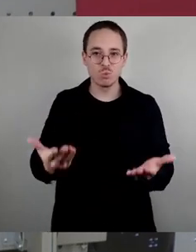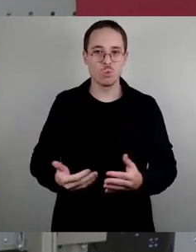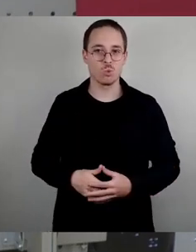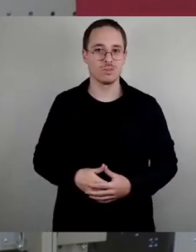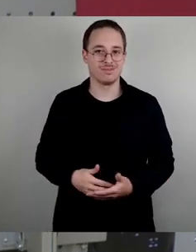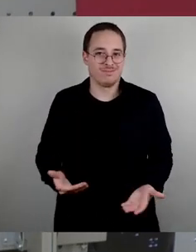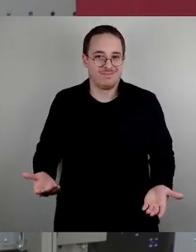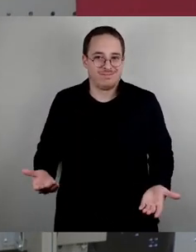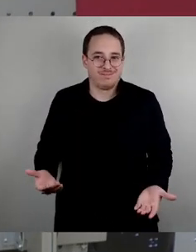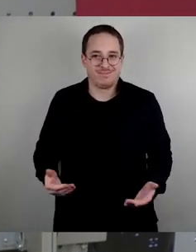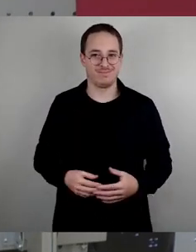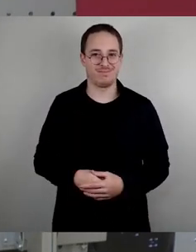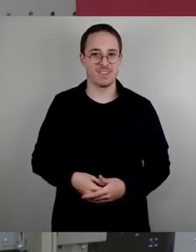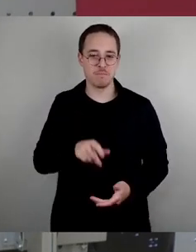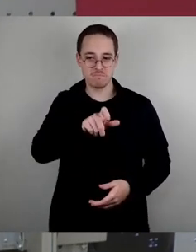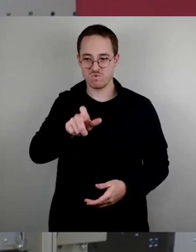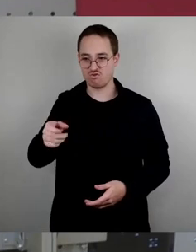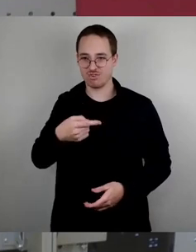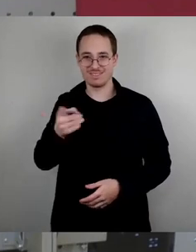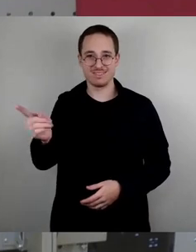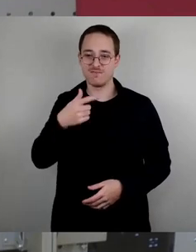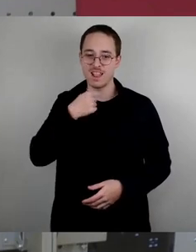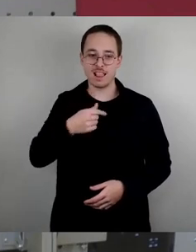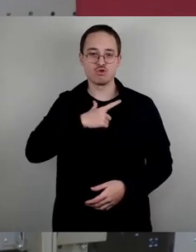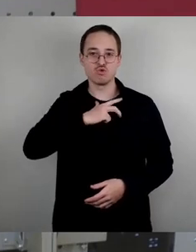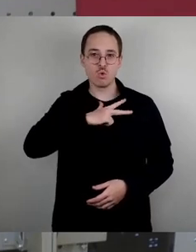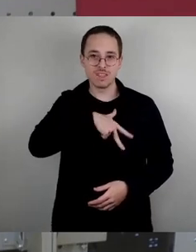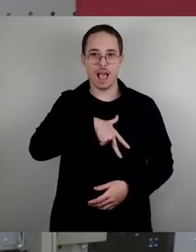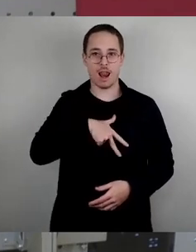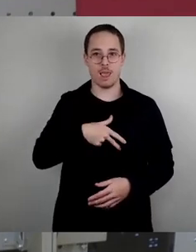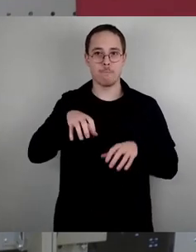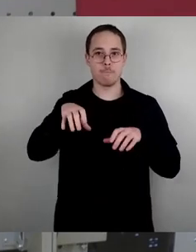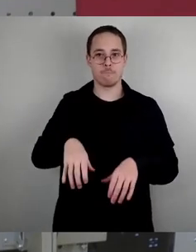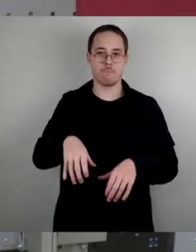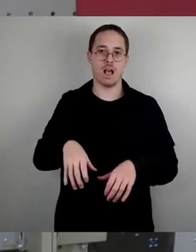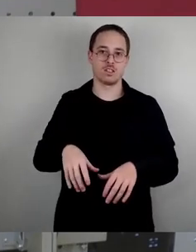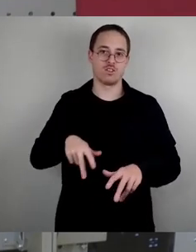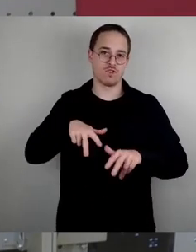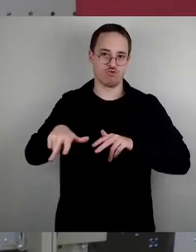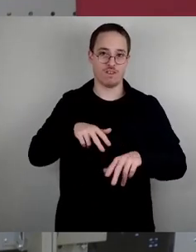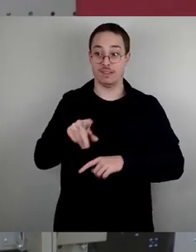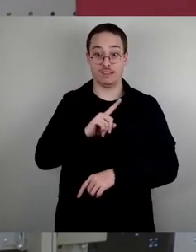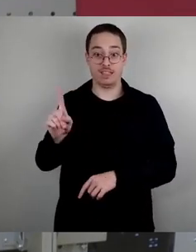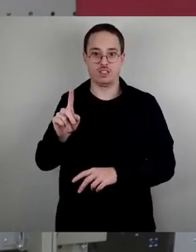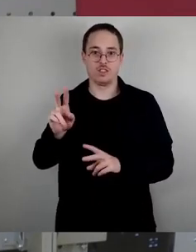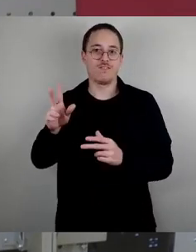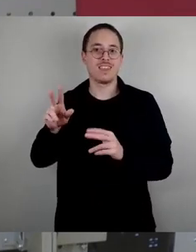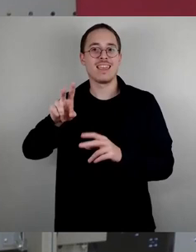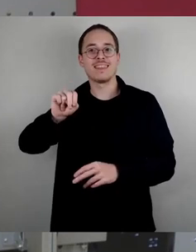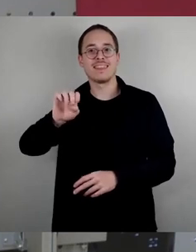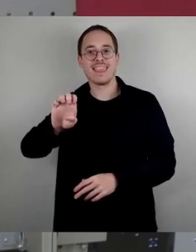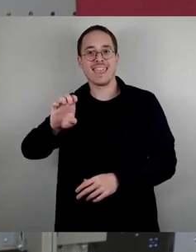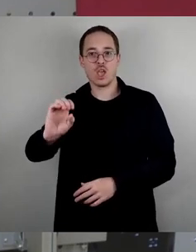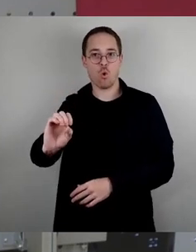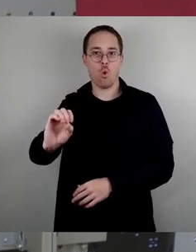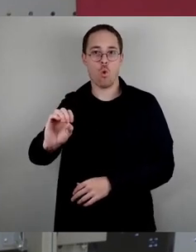für Menschen, die sich der sozialen Marktwirtschaft und eben nicht nur der Marktwirtschaft, der neoliberalen Marktwirtschaft verpflichtet fühlen, dass sie dann regulierend